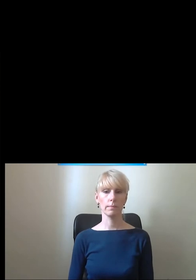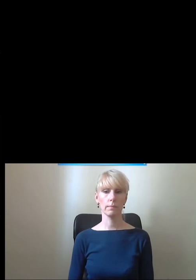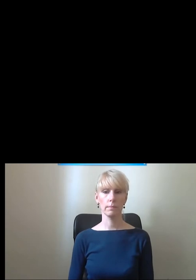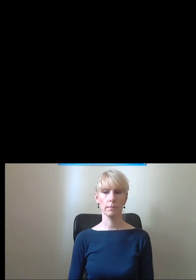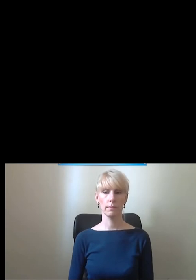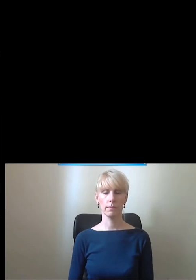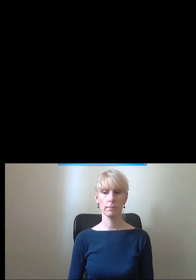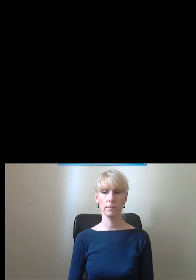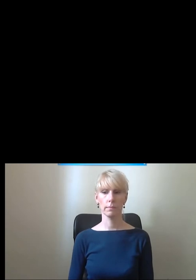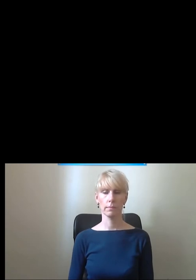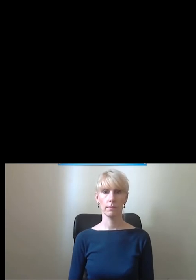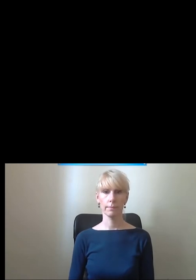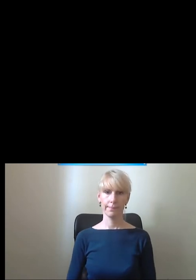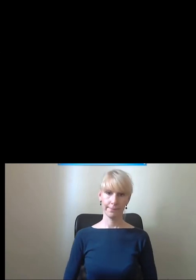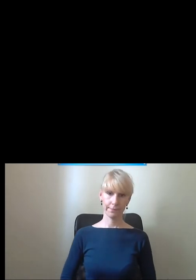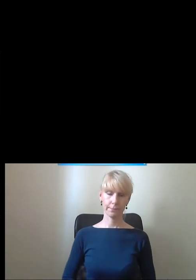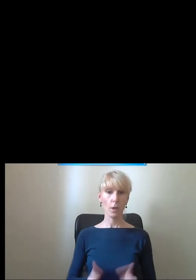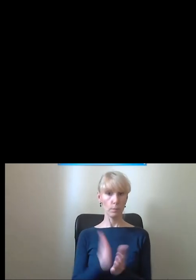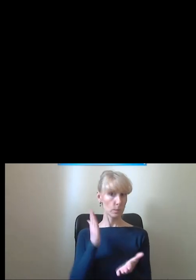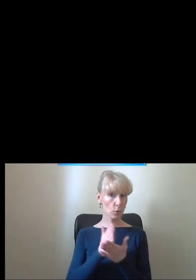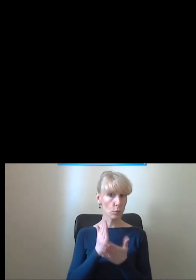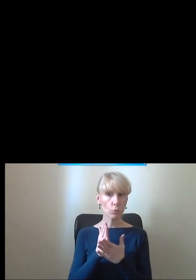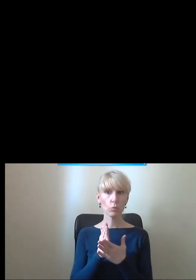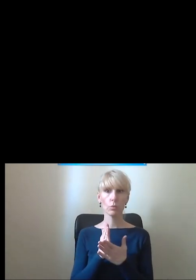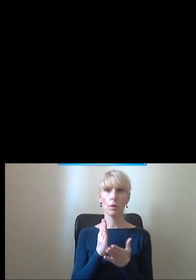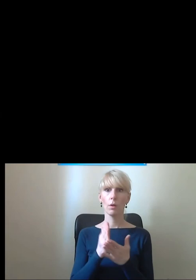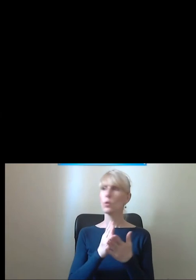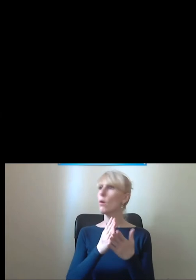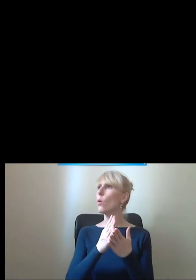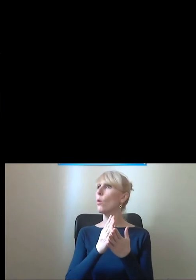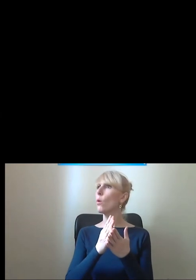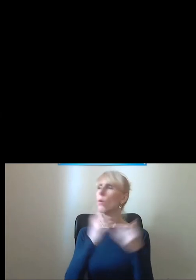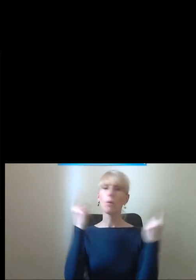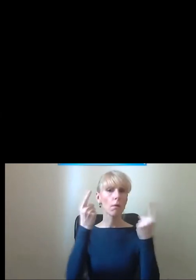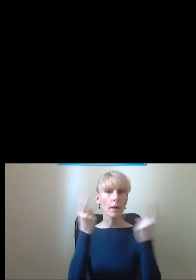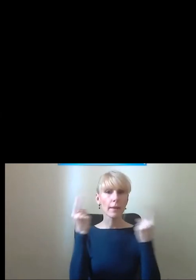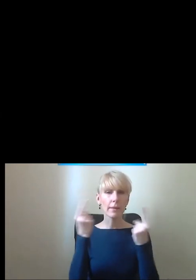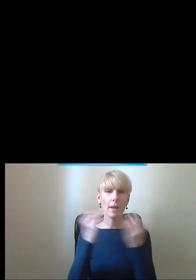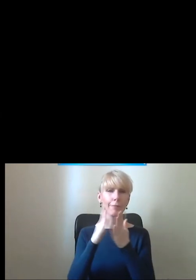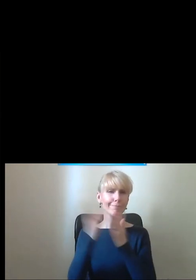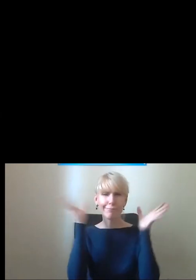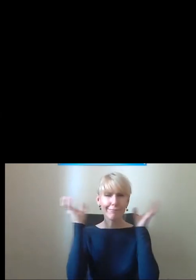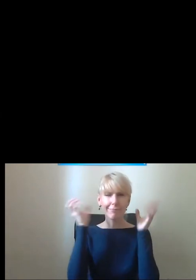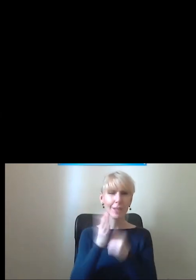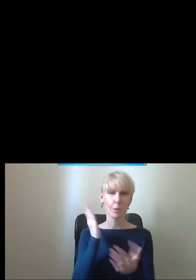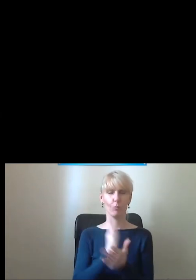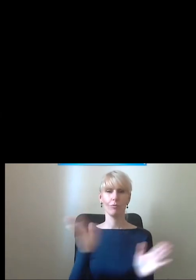No dobrze, słuchajcie. To niech przejedzie jeszcze ta karetka i będziemy zaczynać. O.